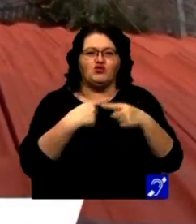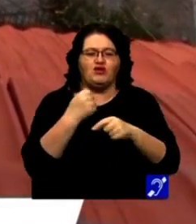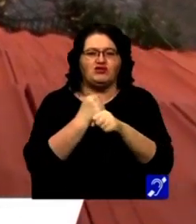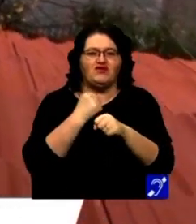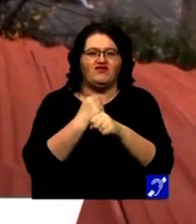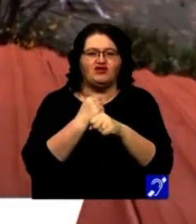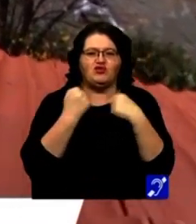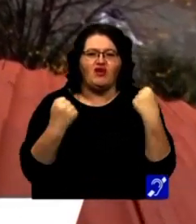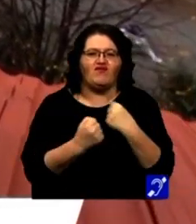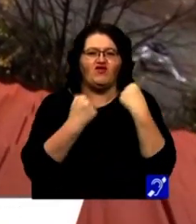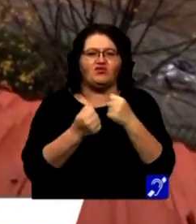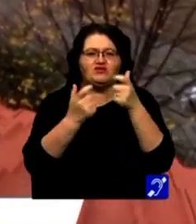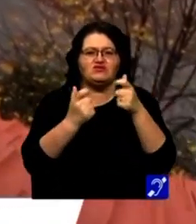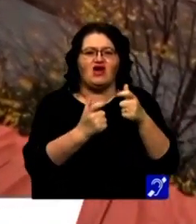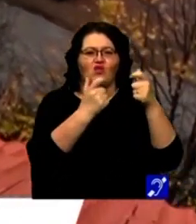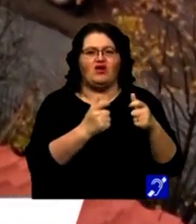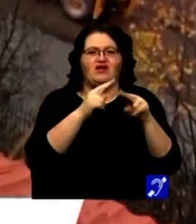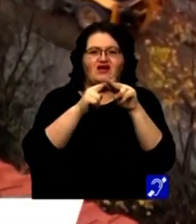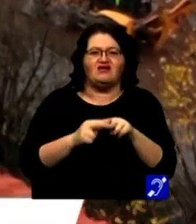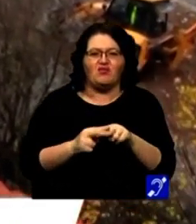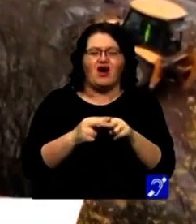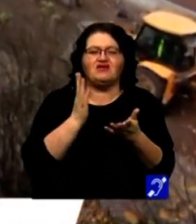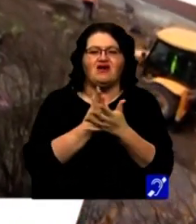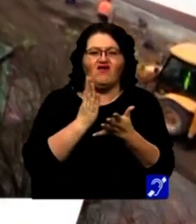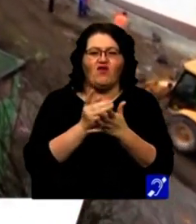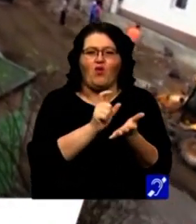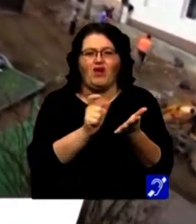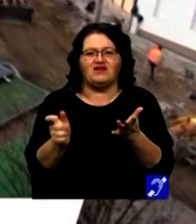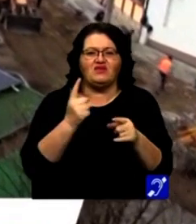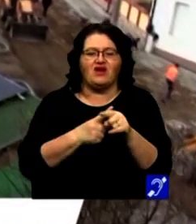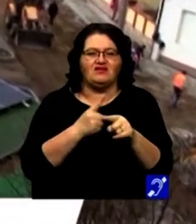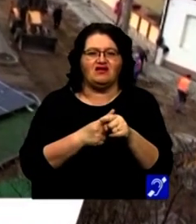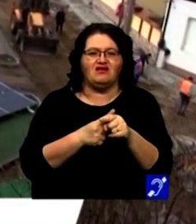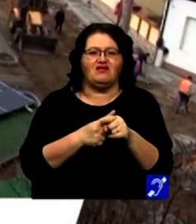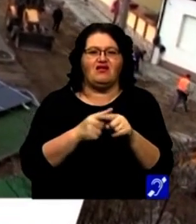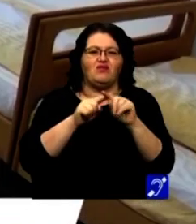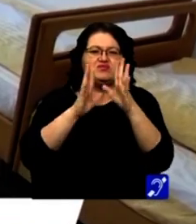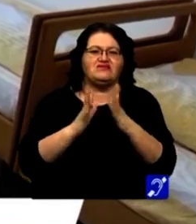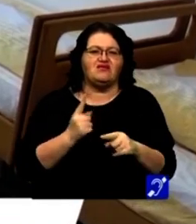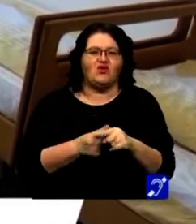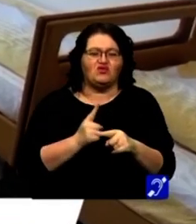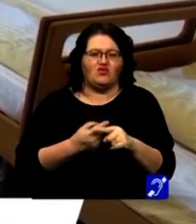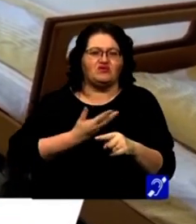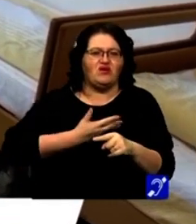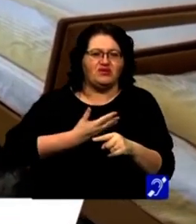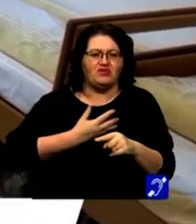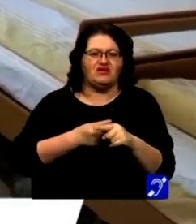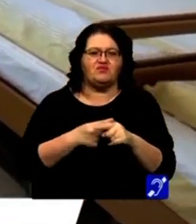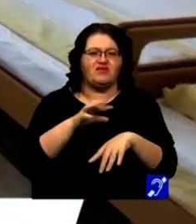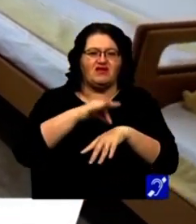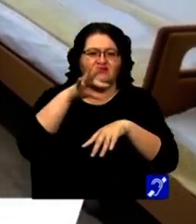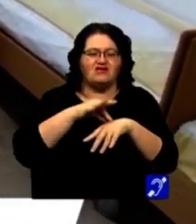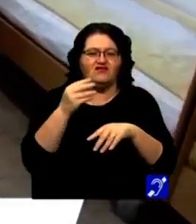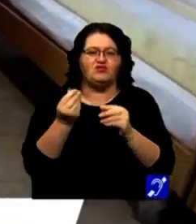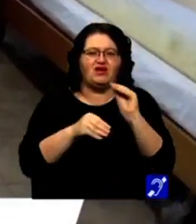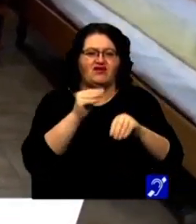ne cantonăm eforturile pe saloanele rămase. Am avut o parte din materiale de la Mitropolia Banatului. Inițiativa, dar și mare parte